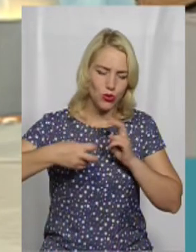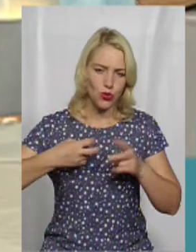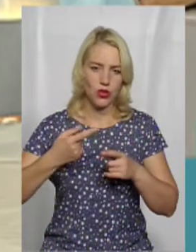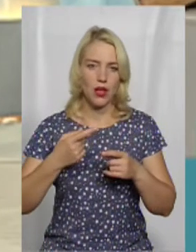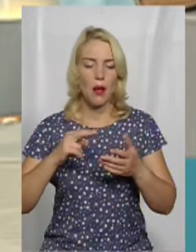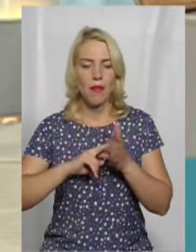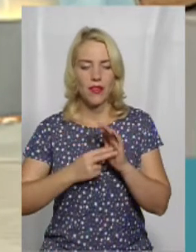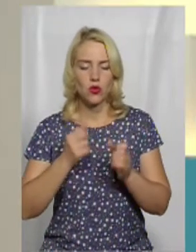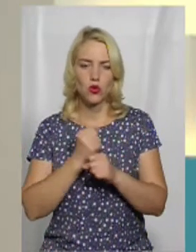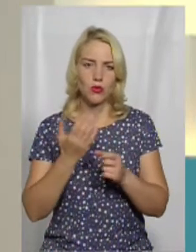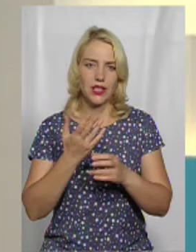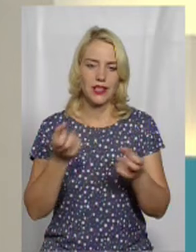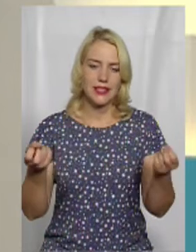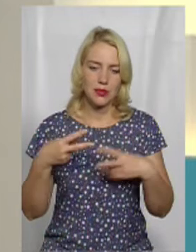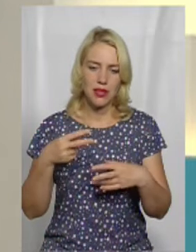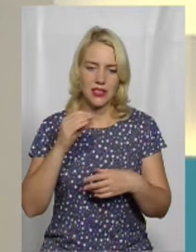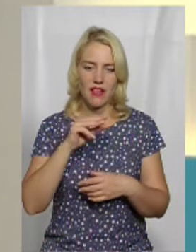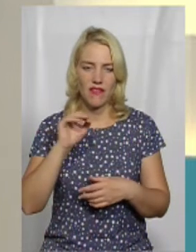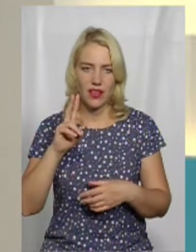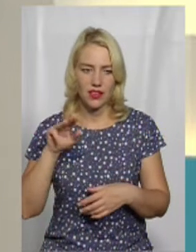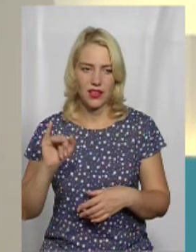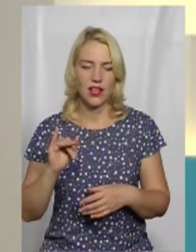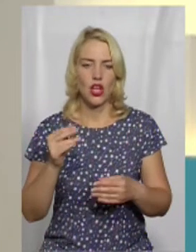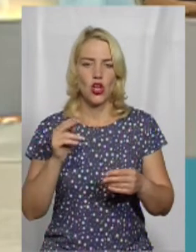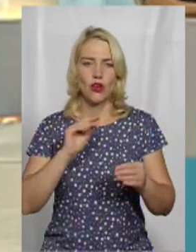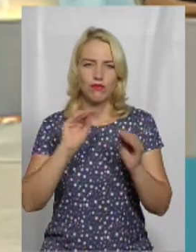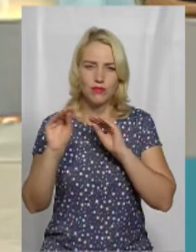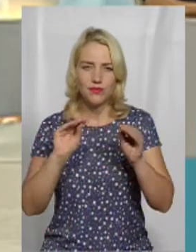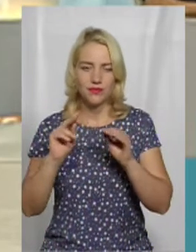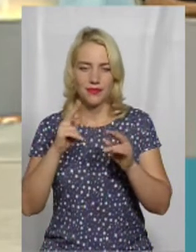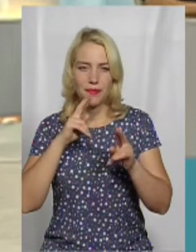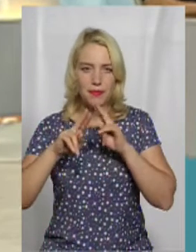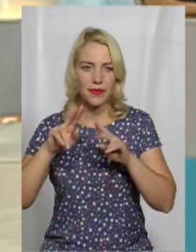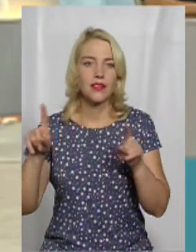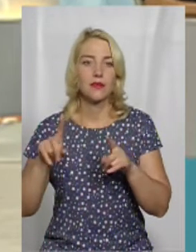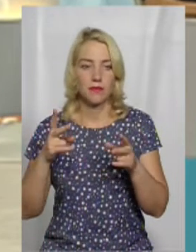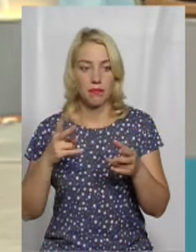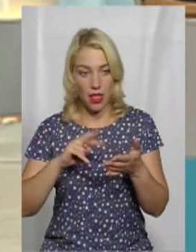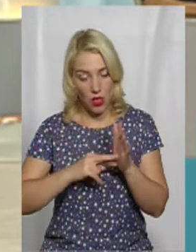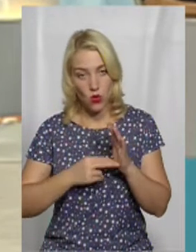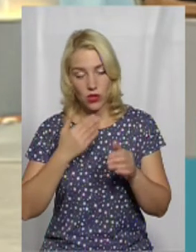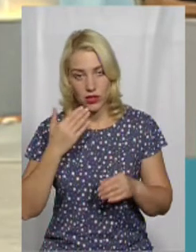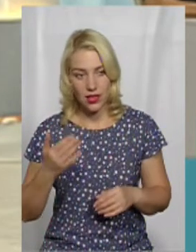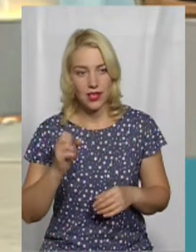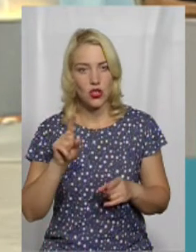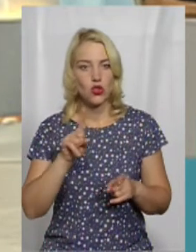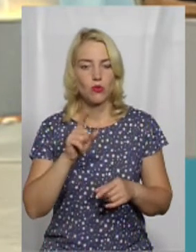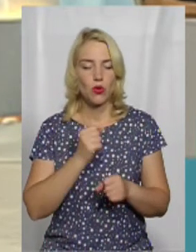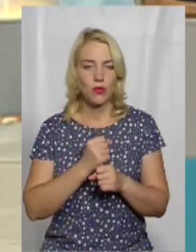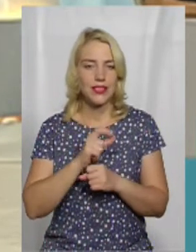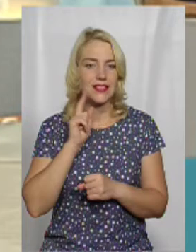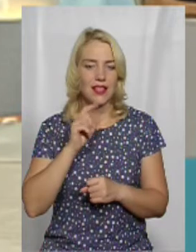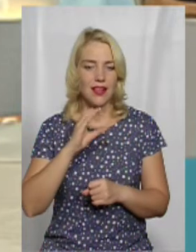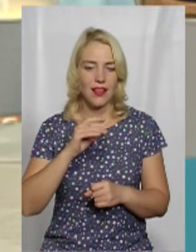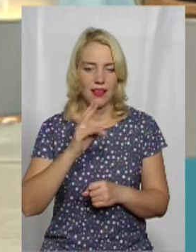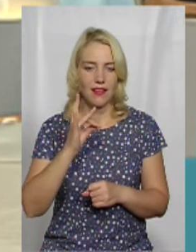струйте якісь нові декларації, знімати щось на зеленому екрані? Ну, зелений екран, як такий,